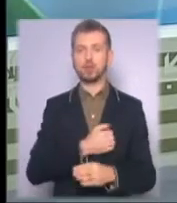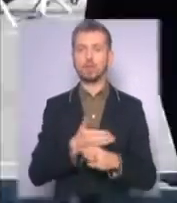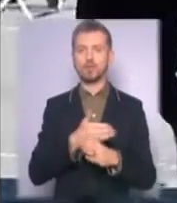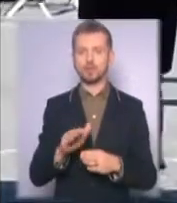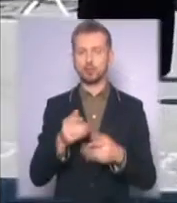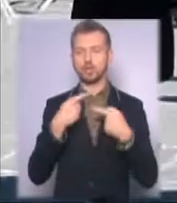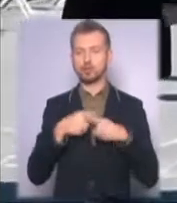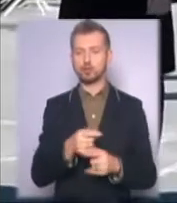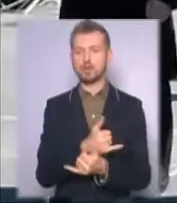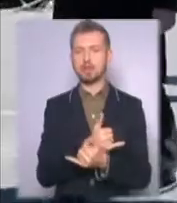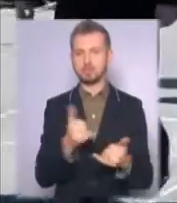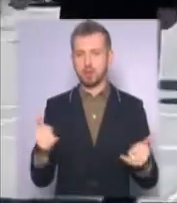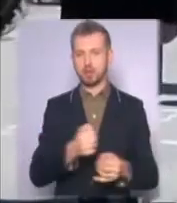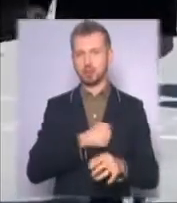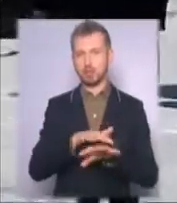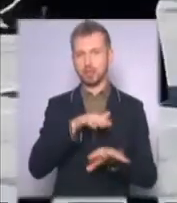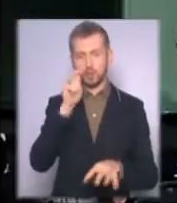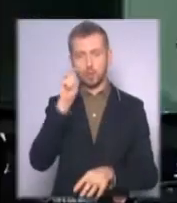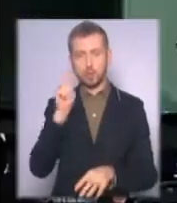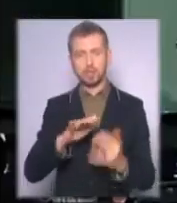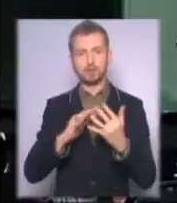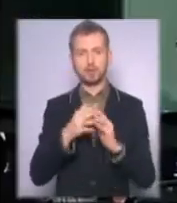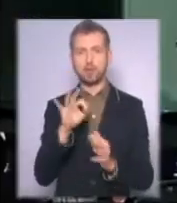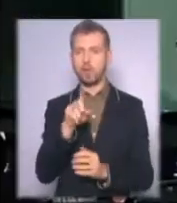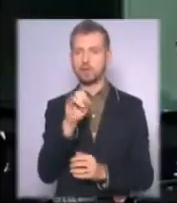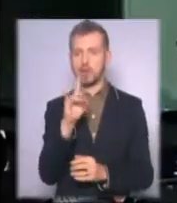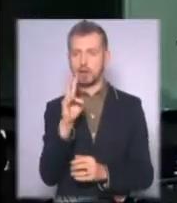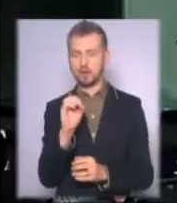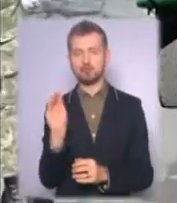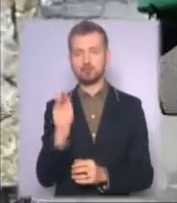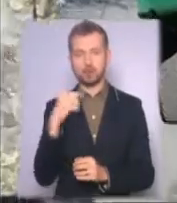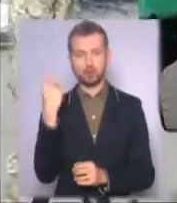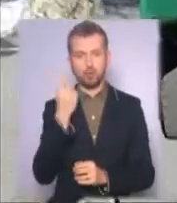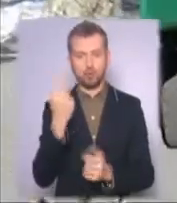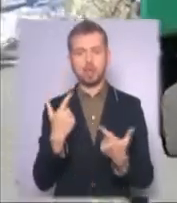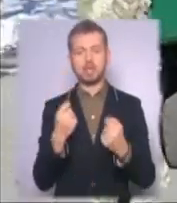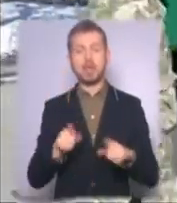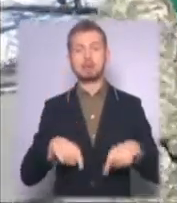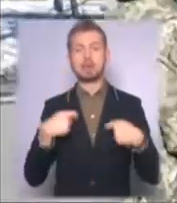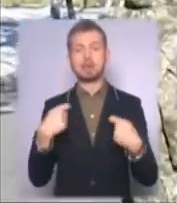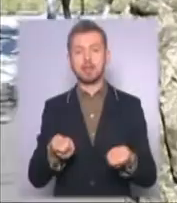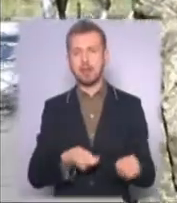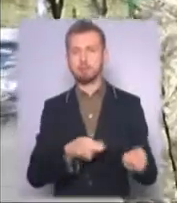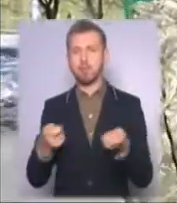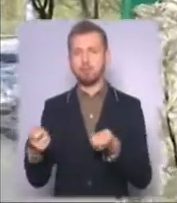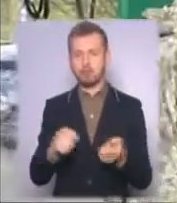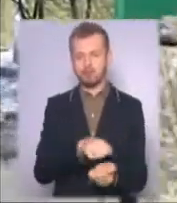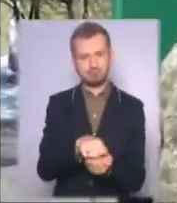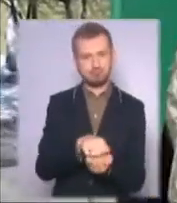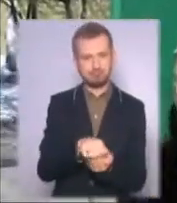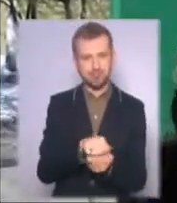технічного забезпечення Збройних сил України в селищі Озерне Житомирської області, де передала мобільні пральні комплекси для